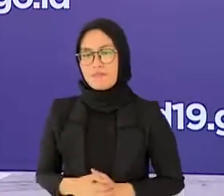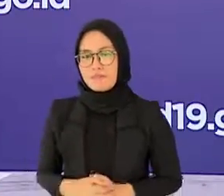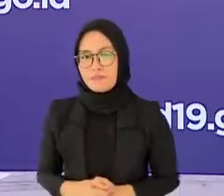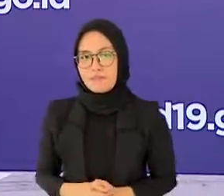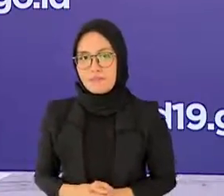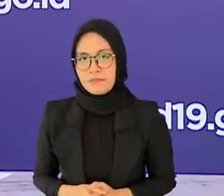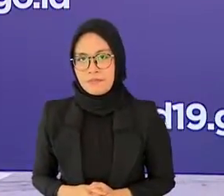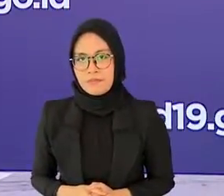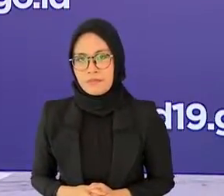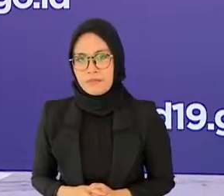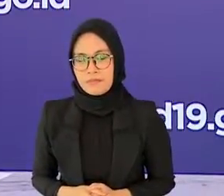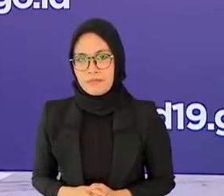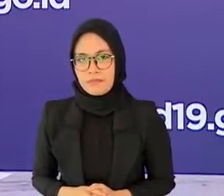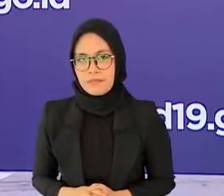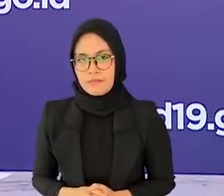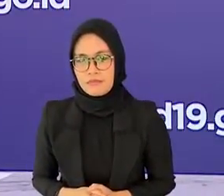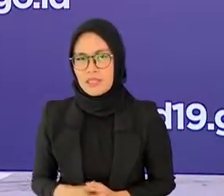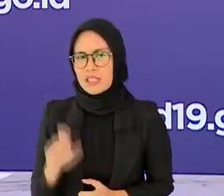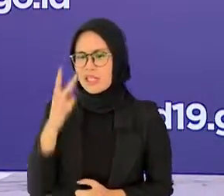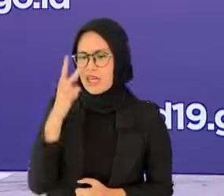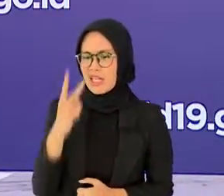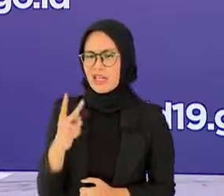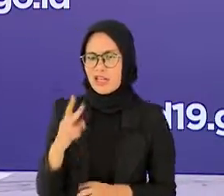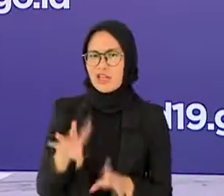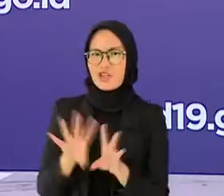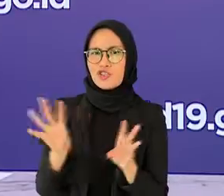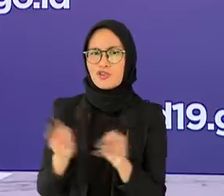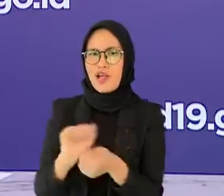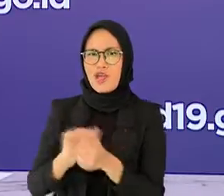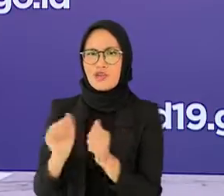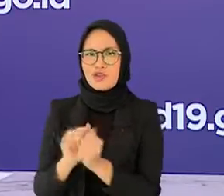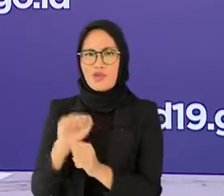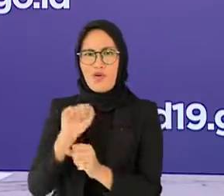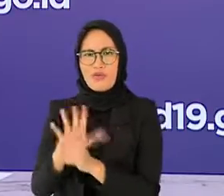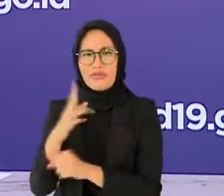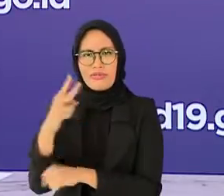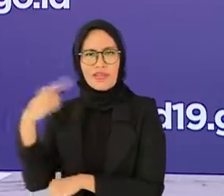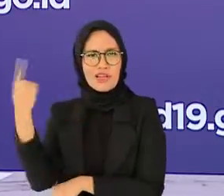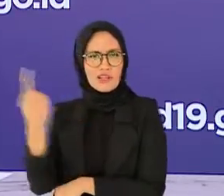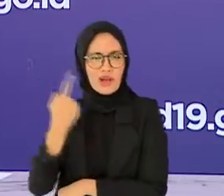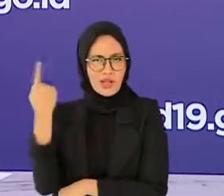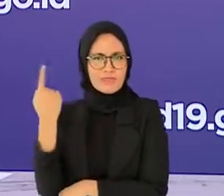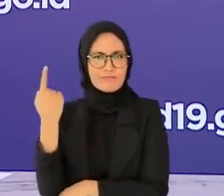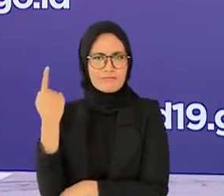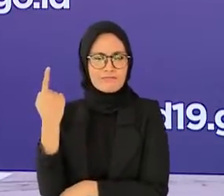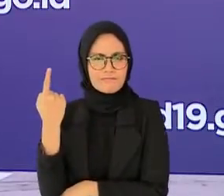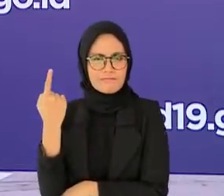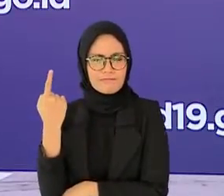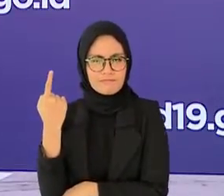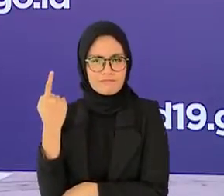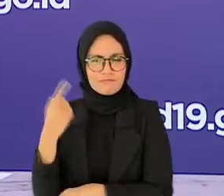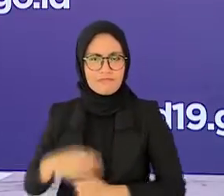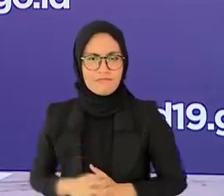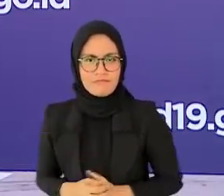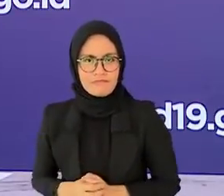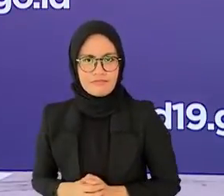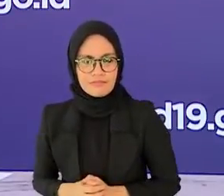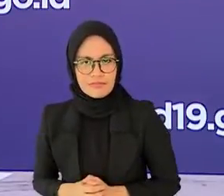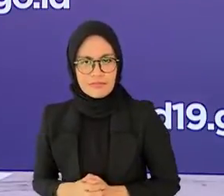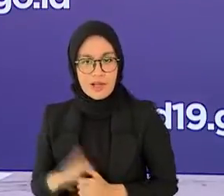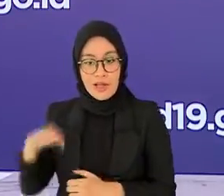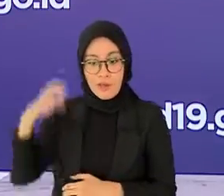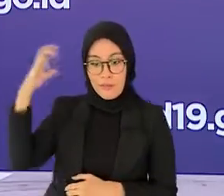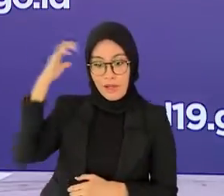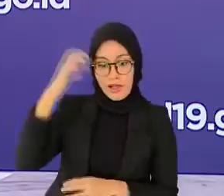melihat penurunan kasus COVID-19 secara nasional apakah ini berkat koordinasi intensif dengan kepala daerah yang